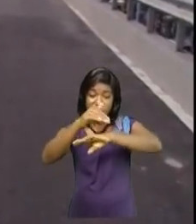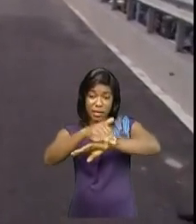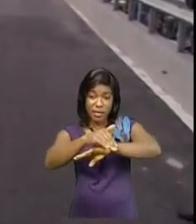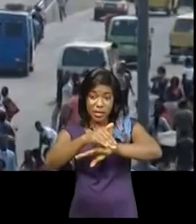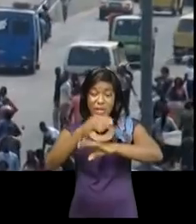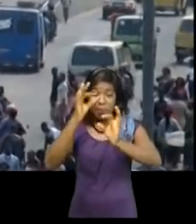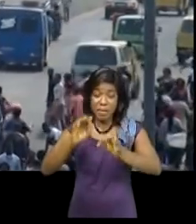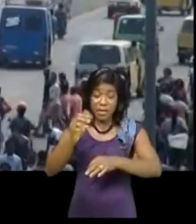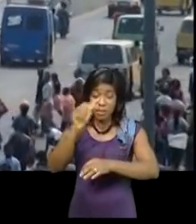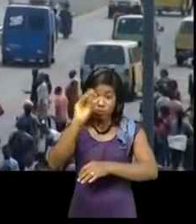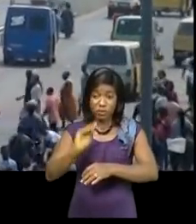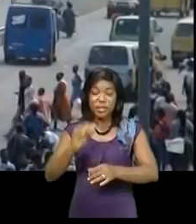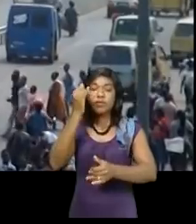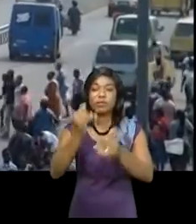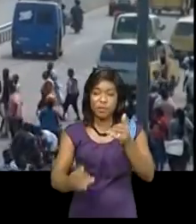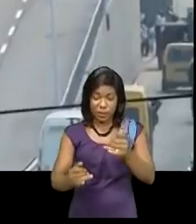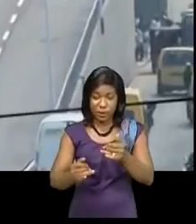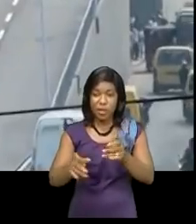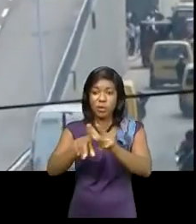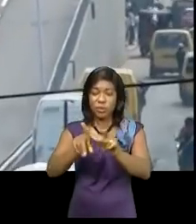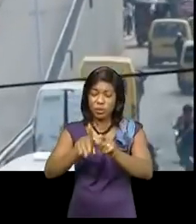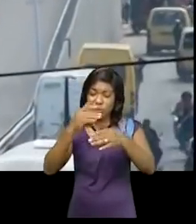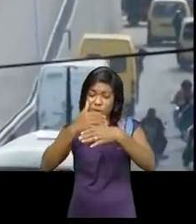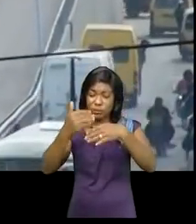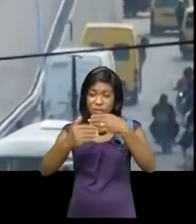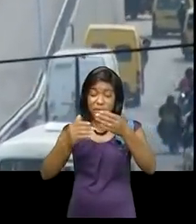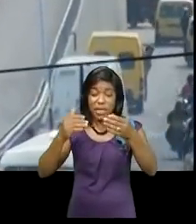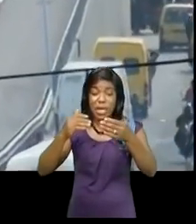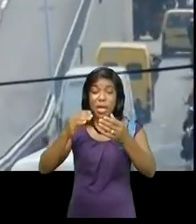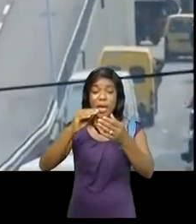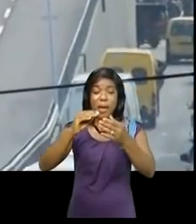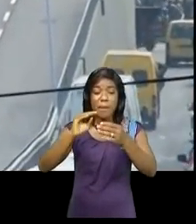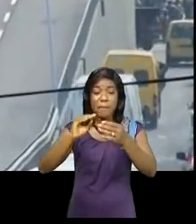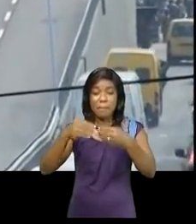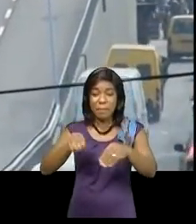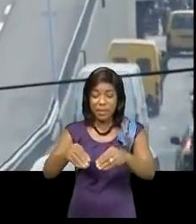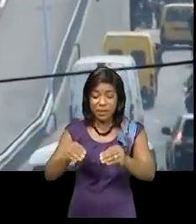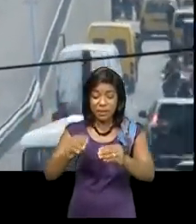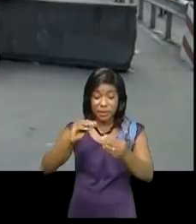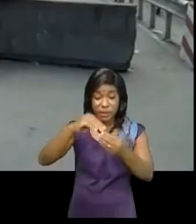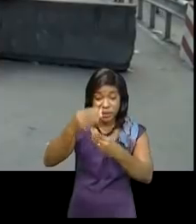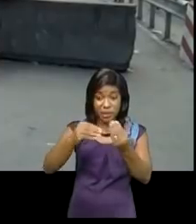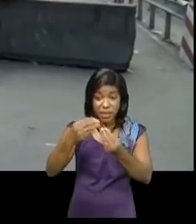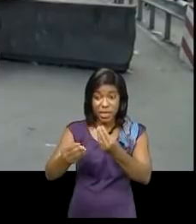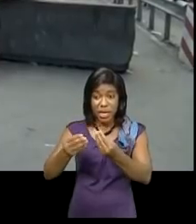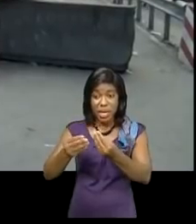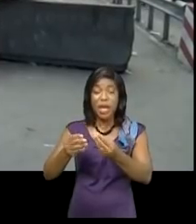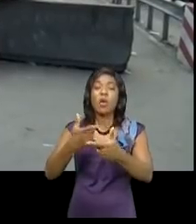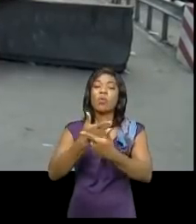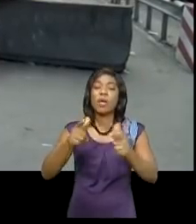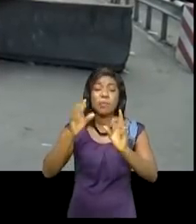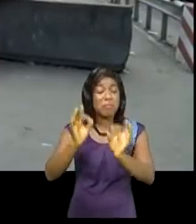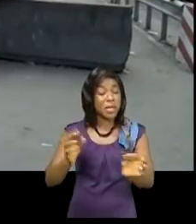terminés. Sur les sept ouvrages construits, celui du marché de la liberté est visiblement prêt, mais n'a jamais été